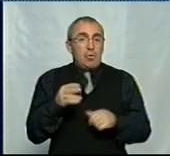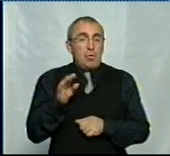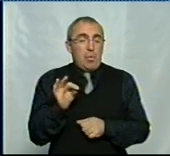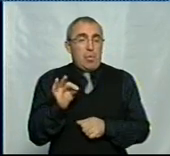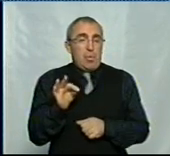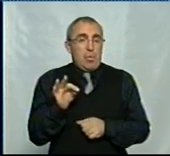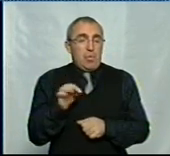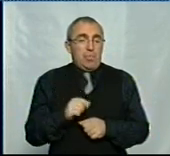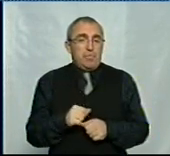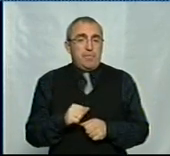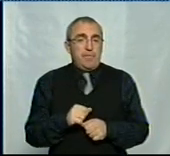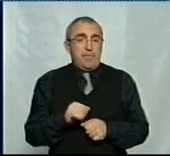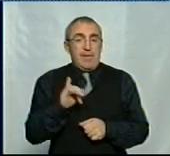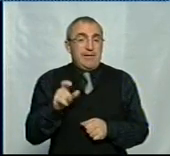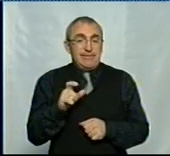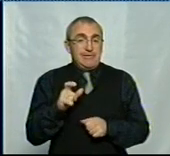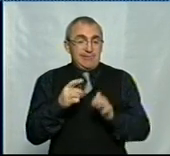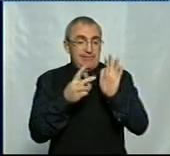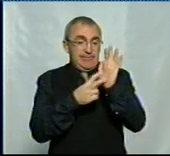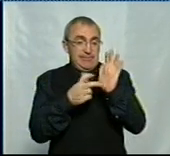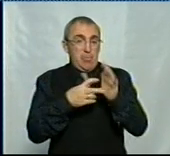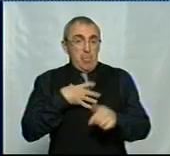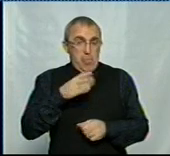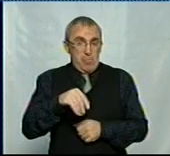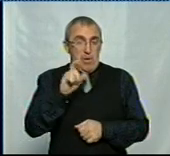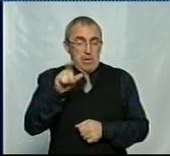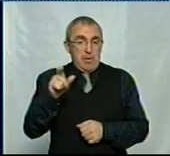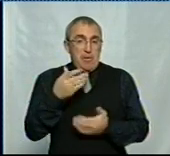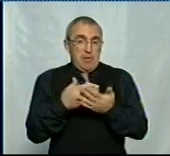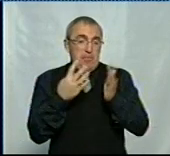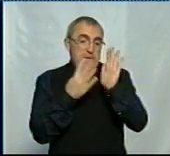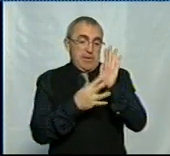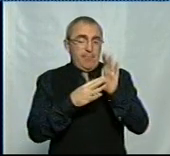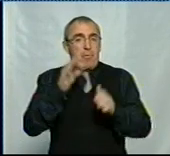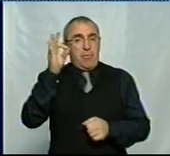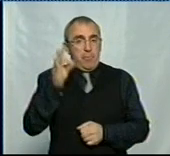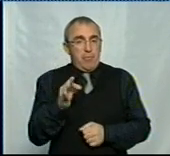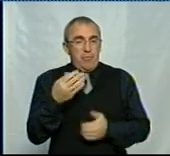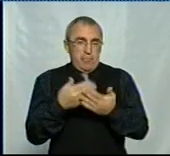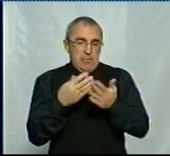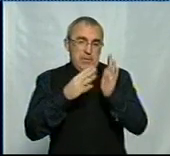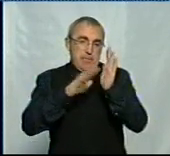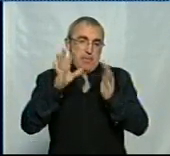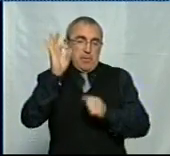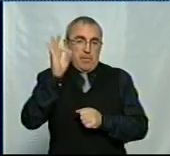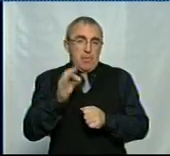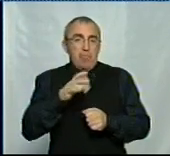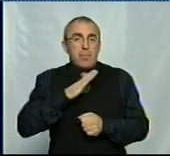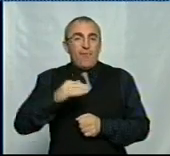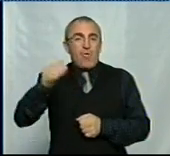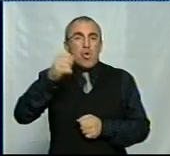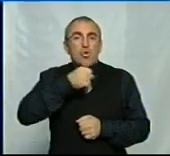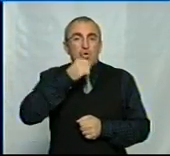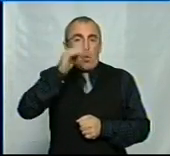із цих 700 померлих майже 90% або 95 – це були дорослі.